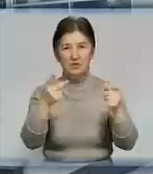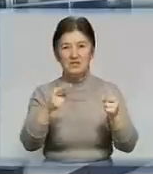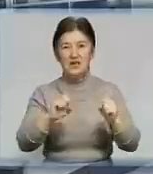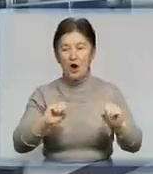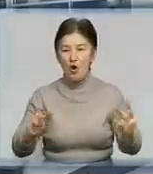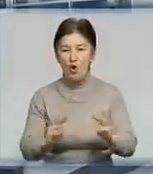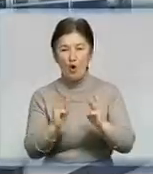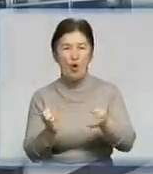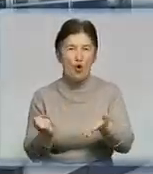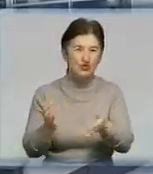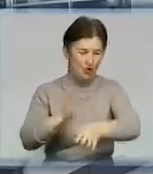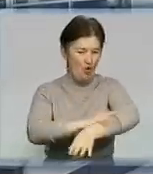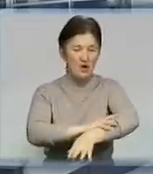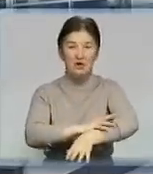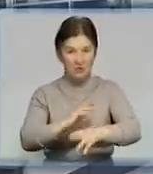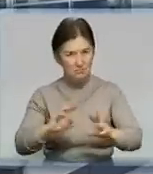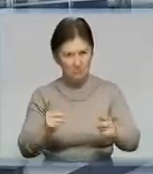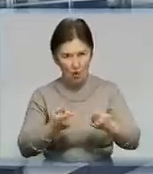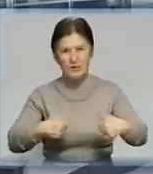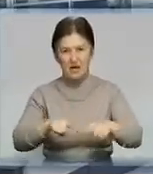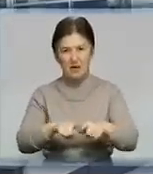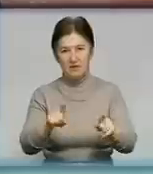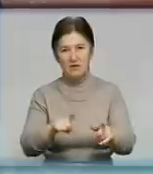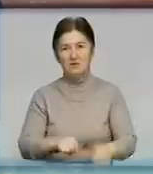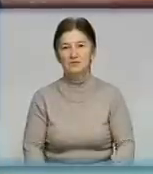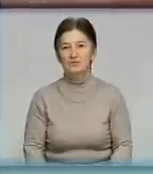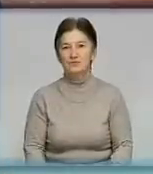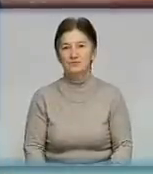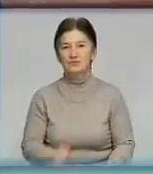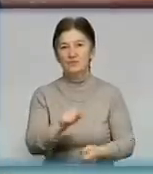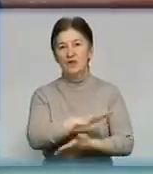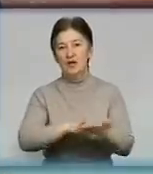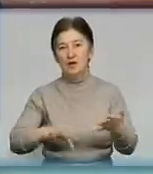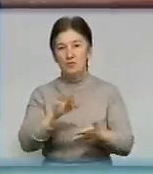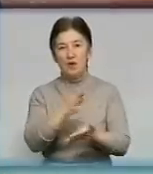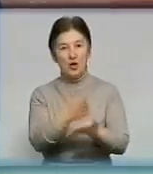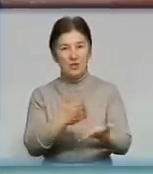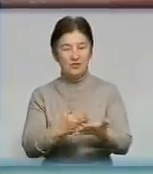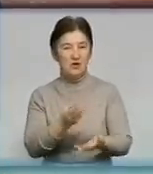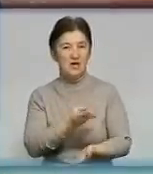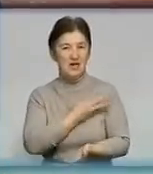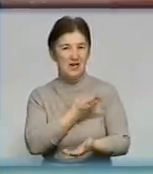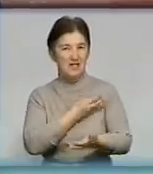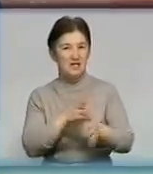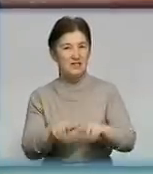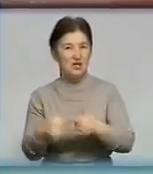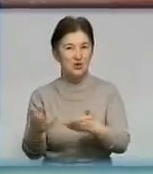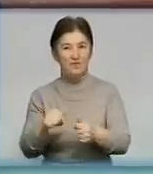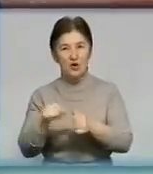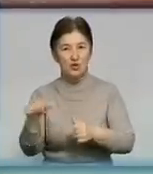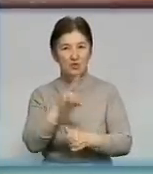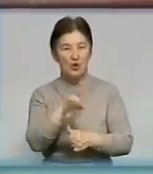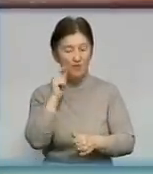Оля Склярук, Анатолій Басистий, «Погляд». Далі про хлібну альтернативу для керівоградців. Крім новоукраїнки, про